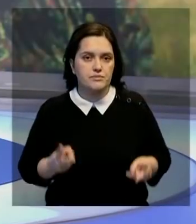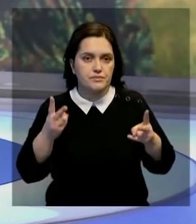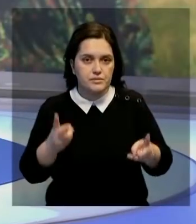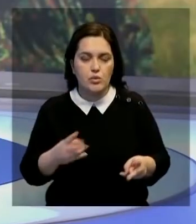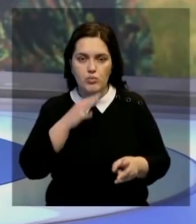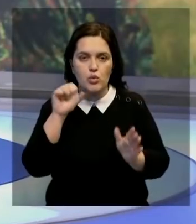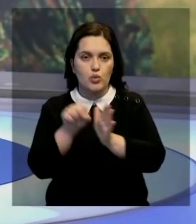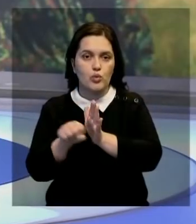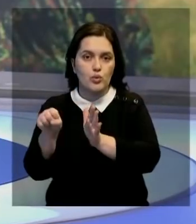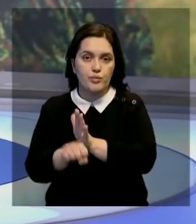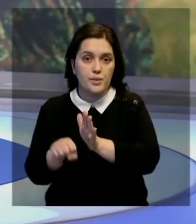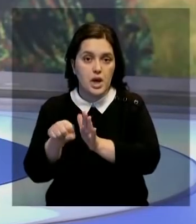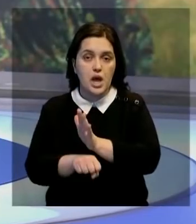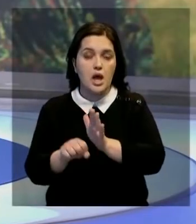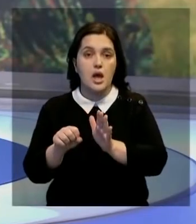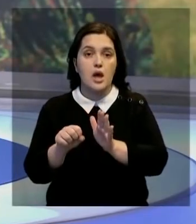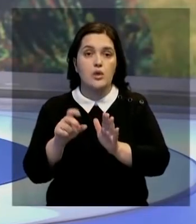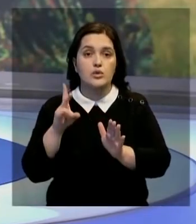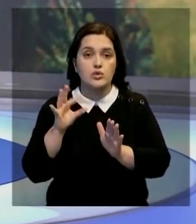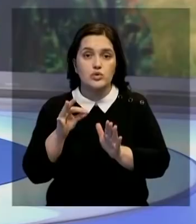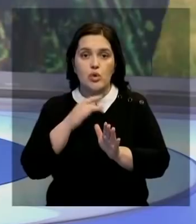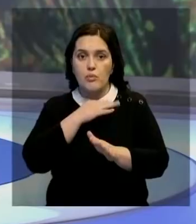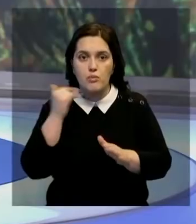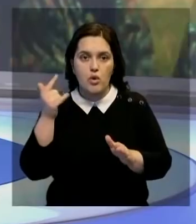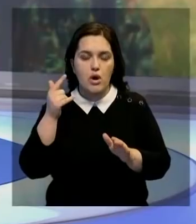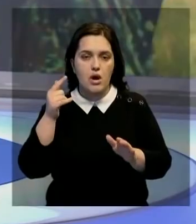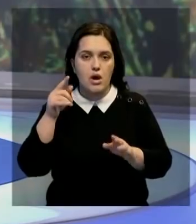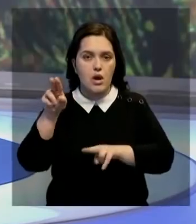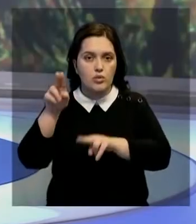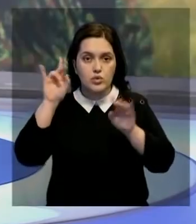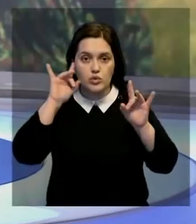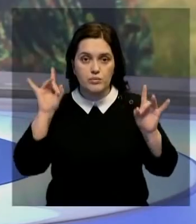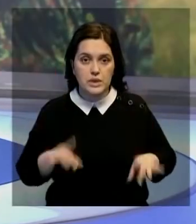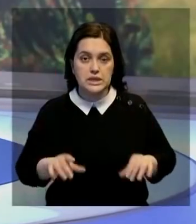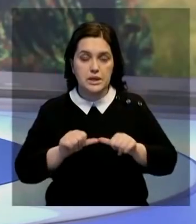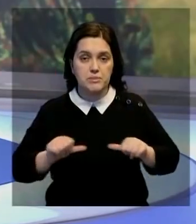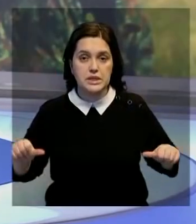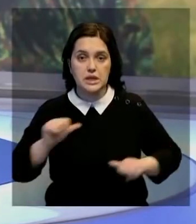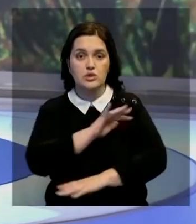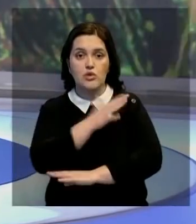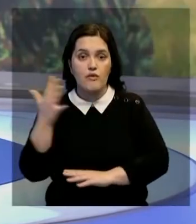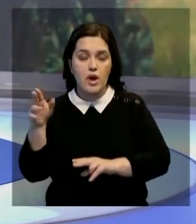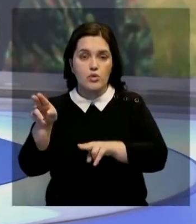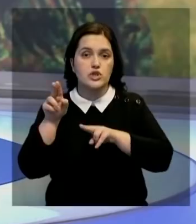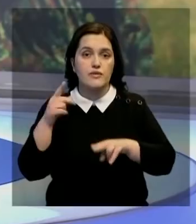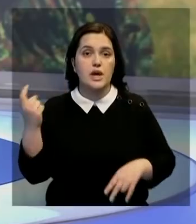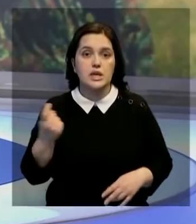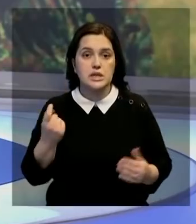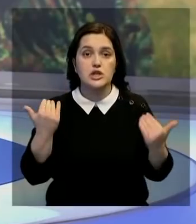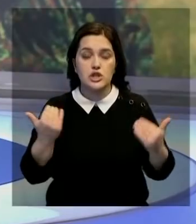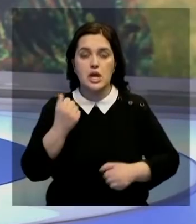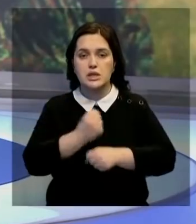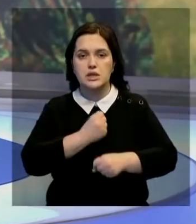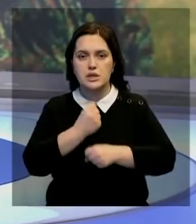искушает браконьеров. Сезон только начался, но уже преподнес для охотников сюрпризы. В Комитете лесного и охотничьего